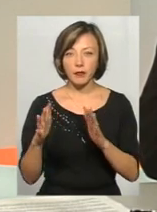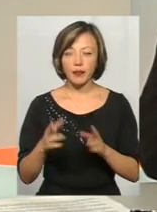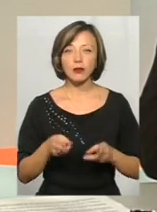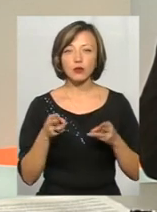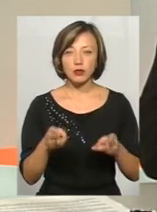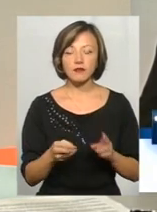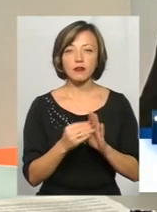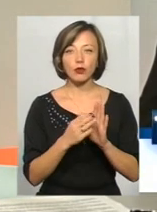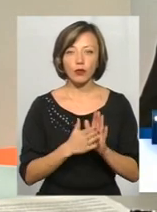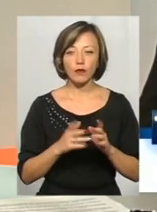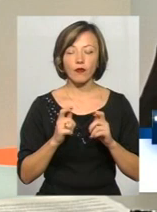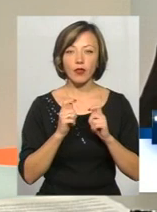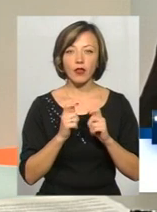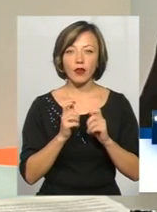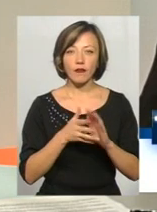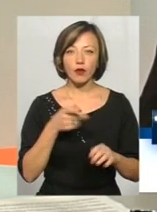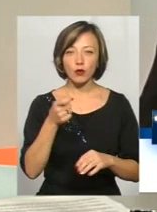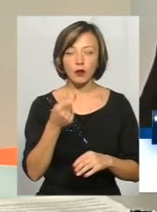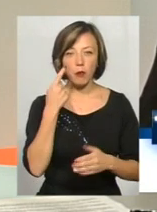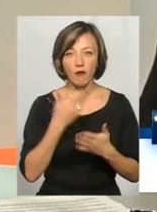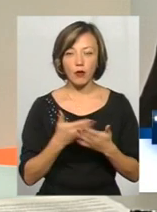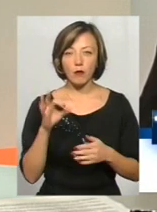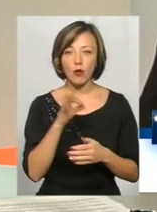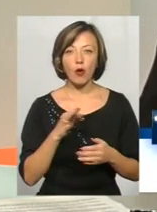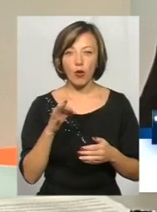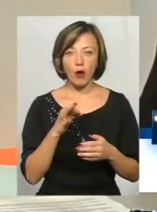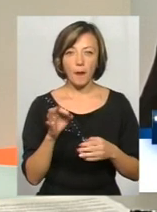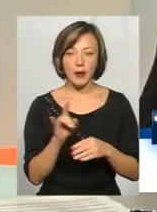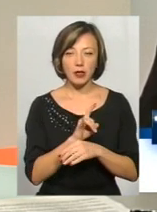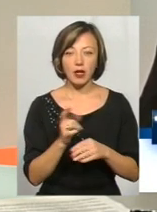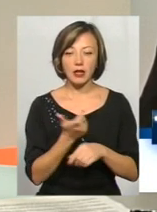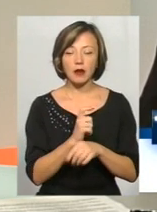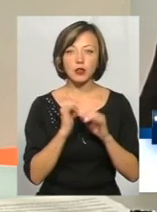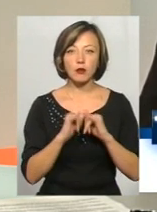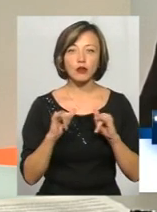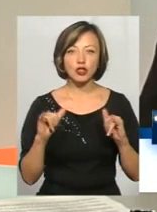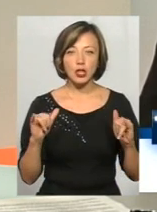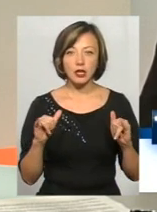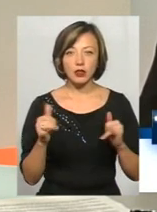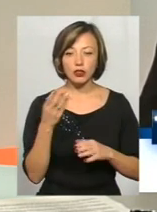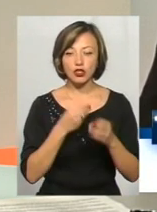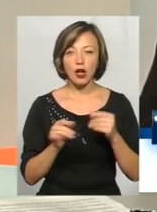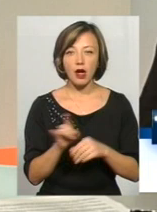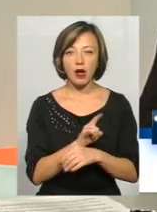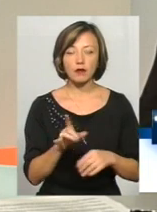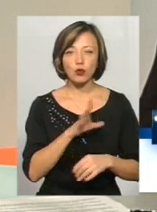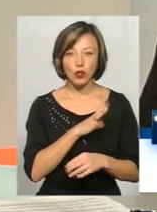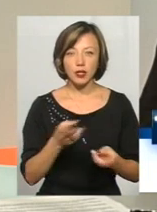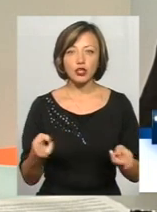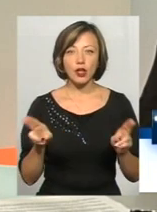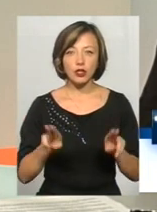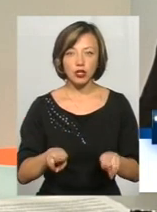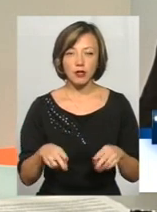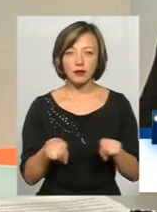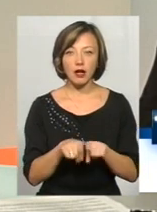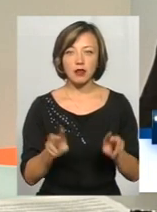вручено повідомлення про підозру. Якщо говорити про найбільш поширені шахрайства, то ними були і залишаються